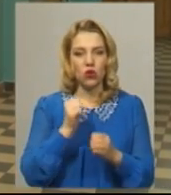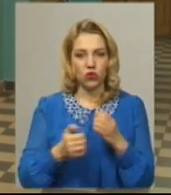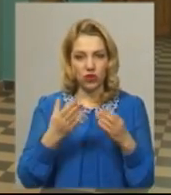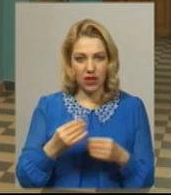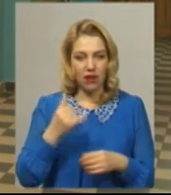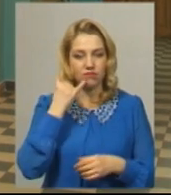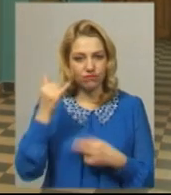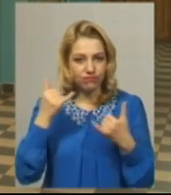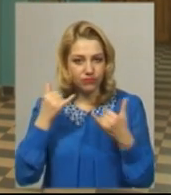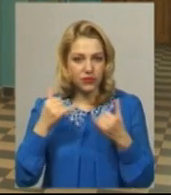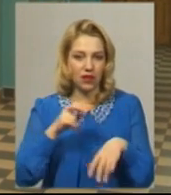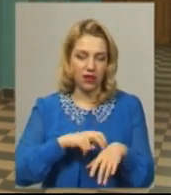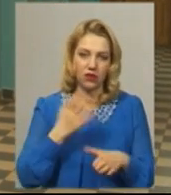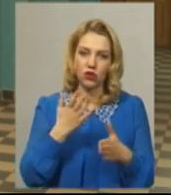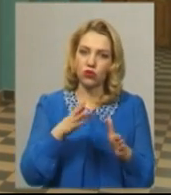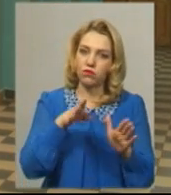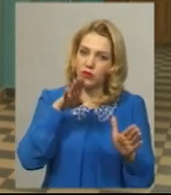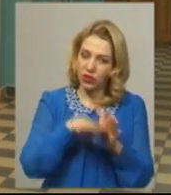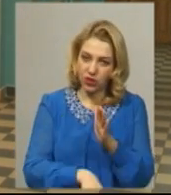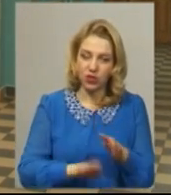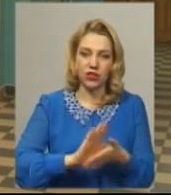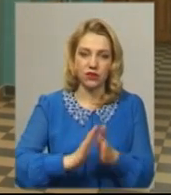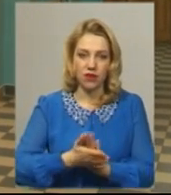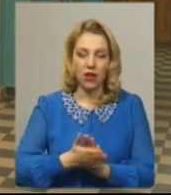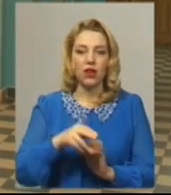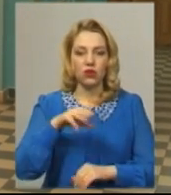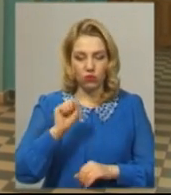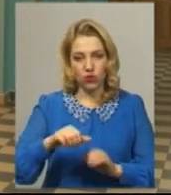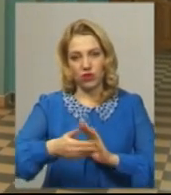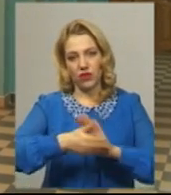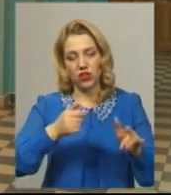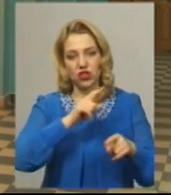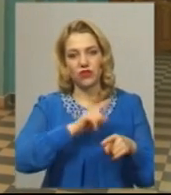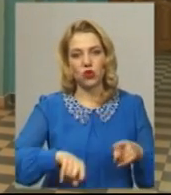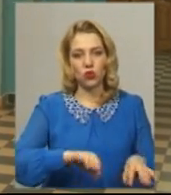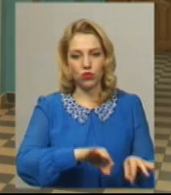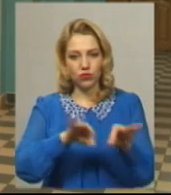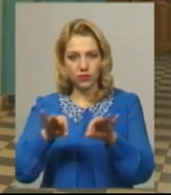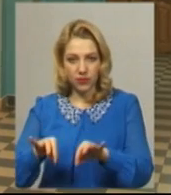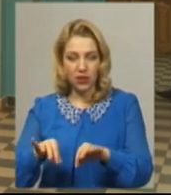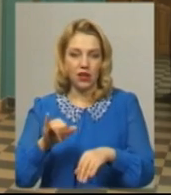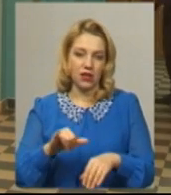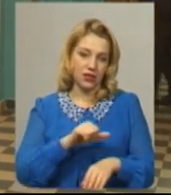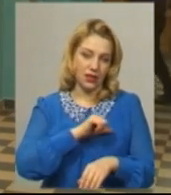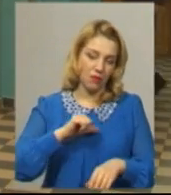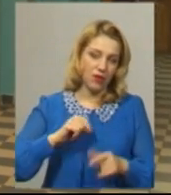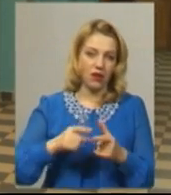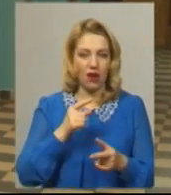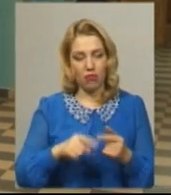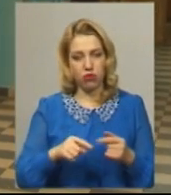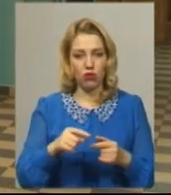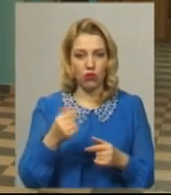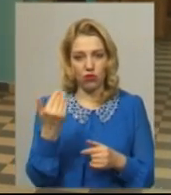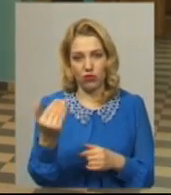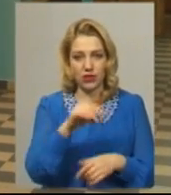необхідність, стан хворого погіршується. Ми можемо викликати швидку самі безпосередньо, або хворий сам, і тоді